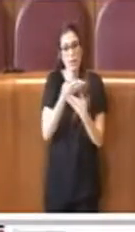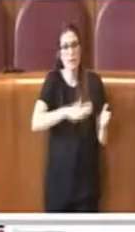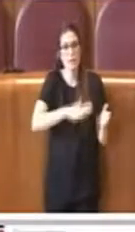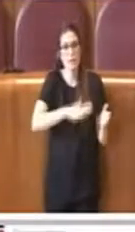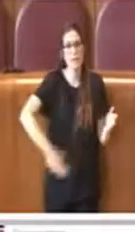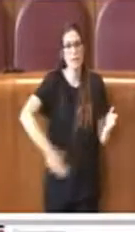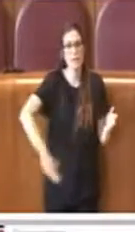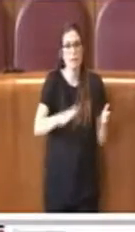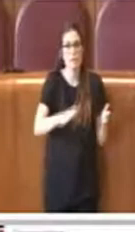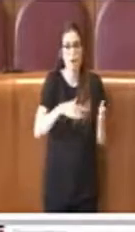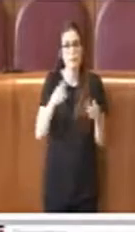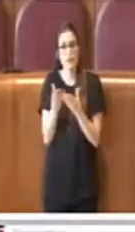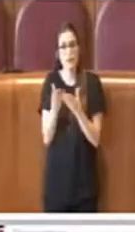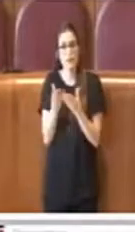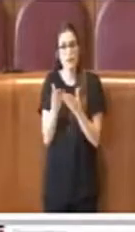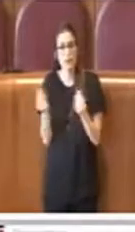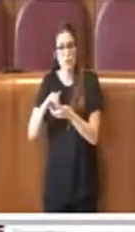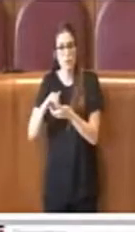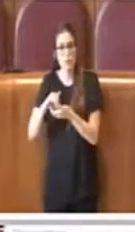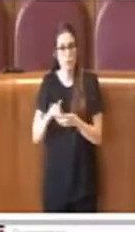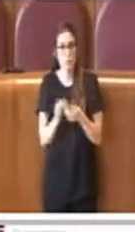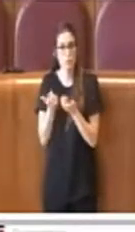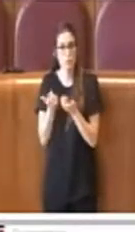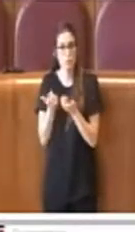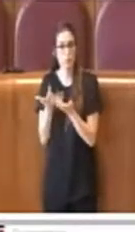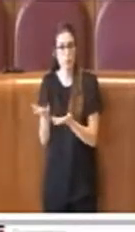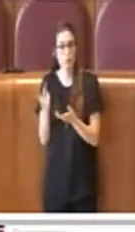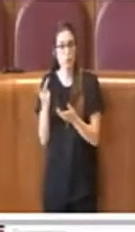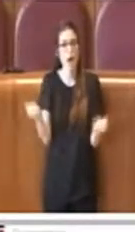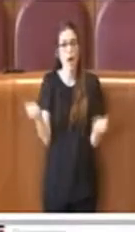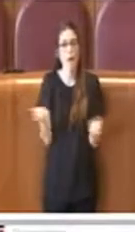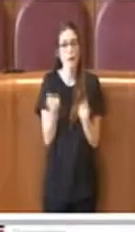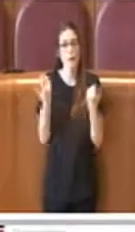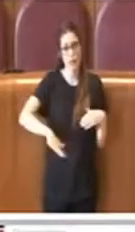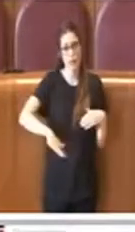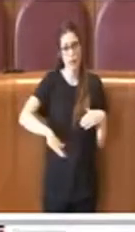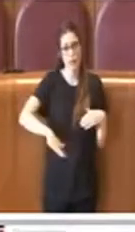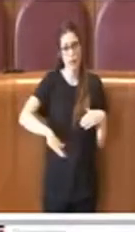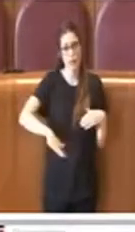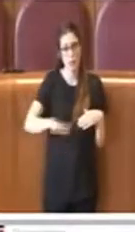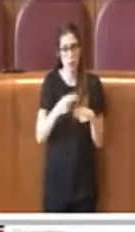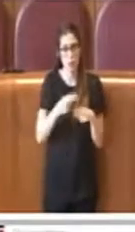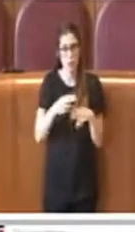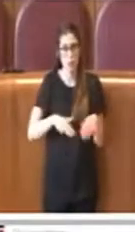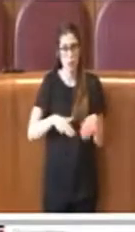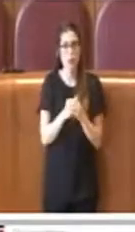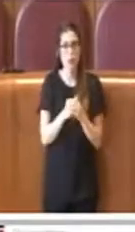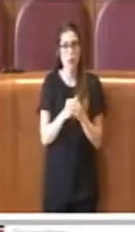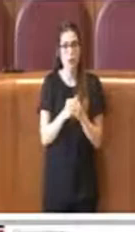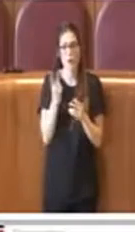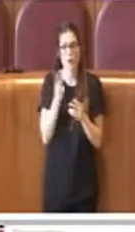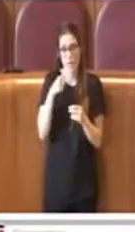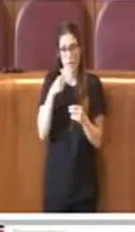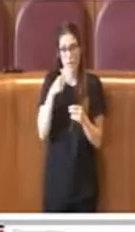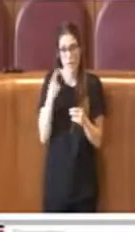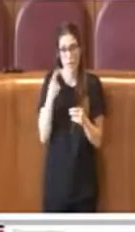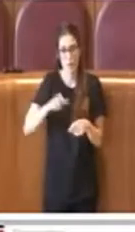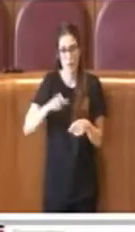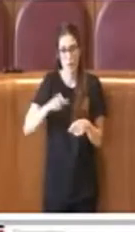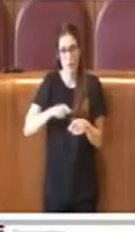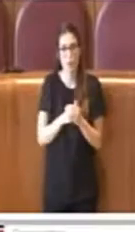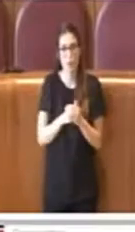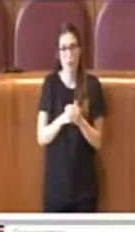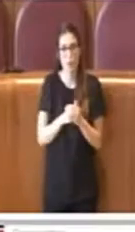e grandi associazioni così numerose e attive sul nostro territorio e indispensabili aggiungerei. Si ritiene che non ci sia una